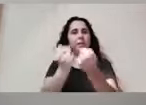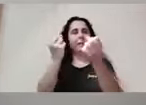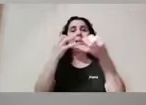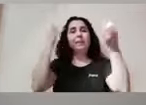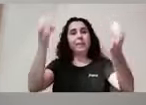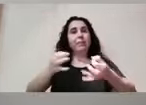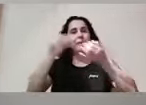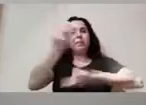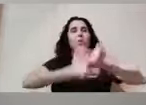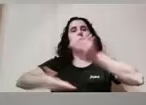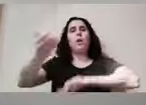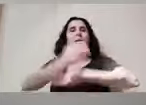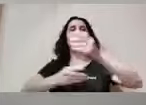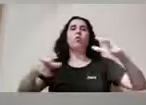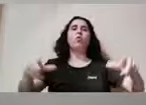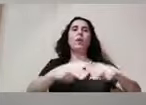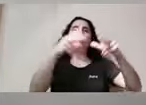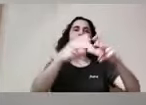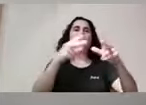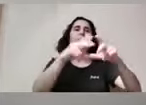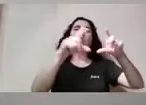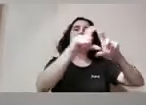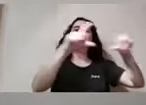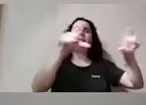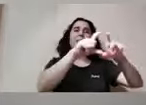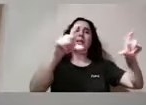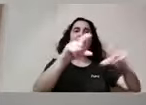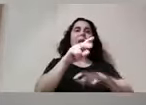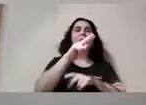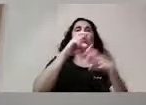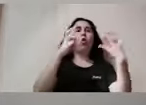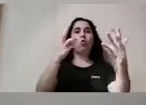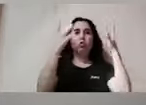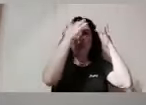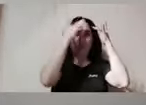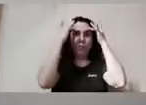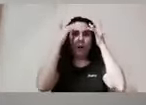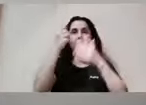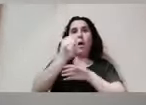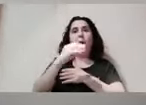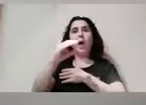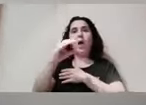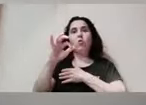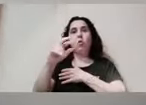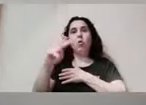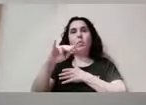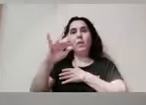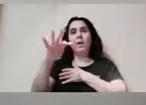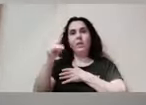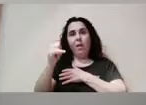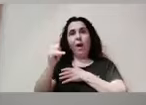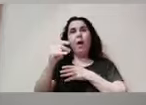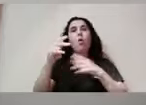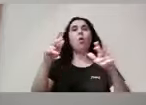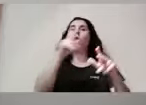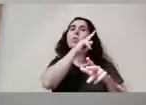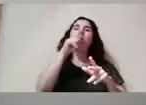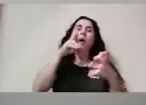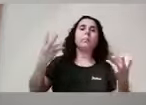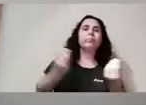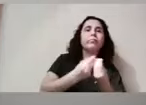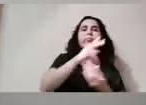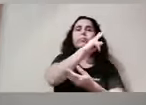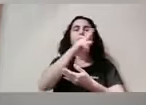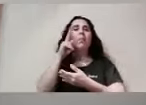col·laborant amb entitats com a Covifa, com al col·lectiu 8 de març o com de mare a mare, on ells treballen diferents actes,